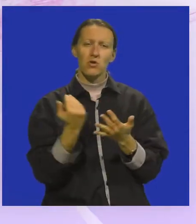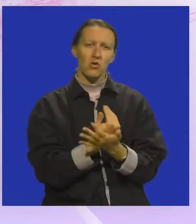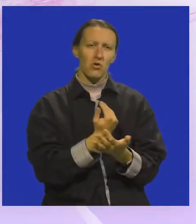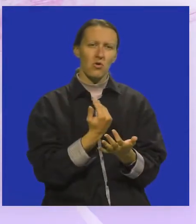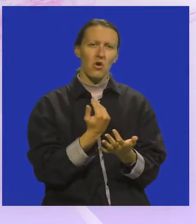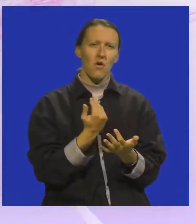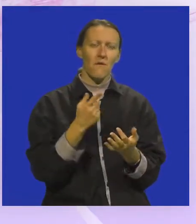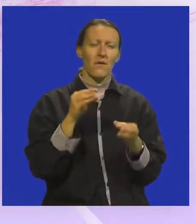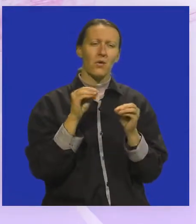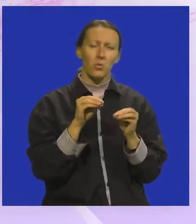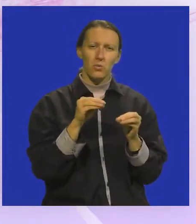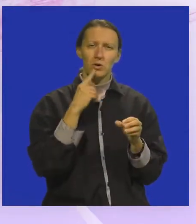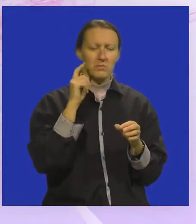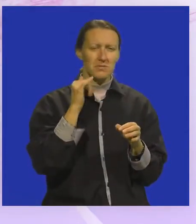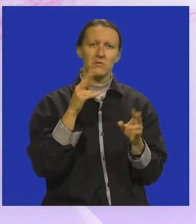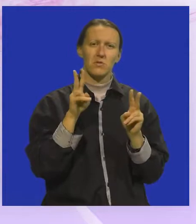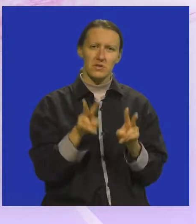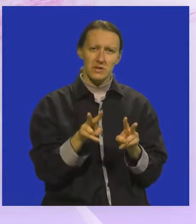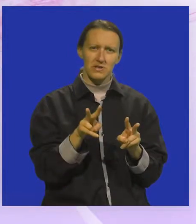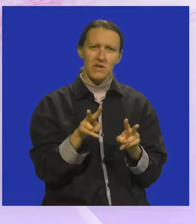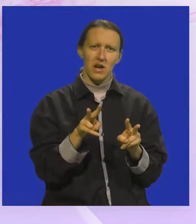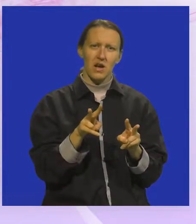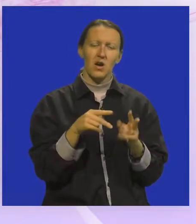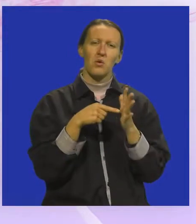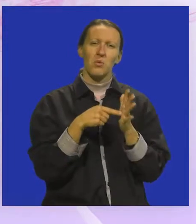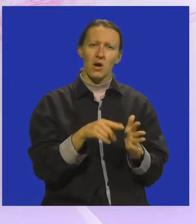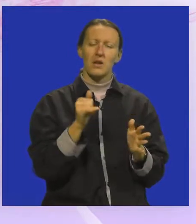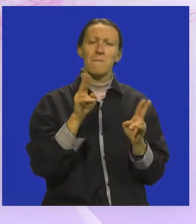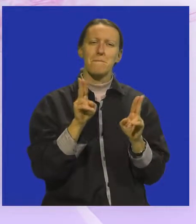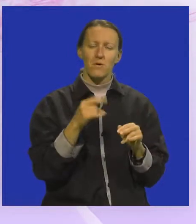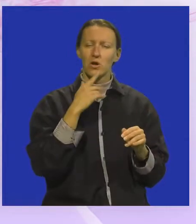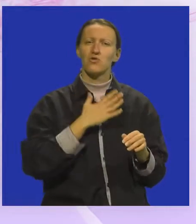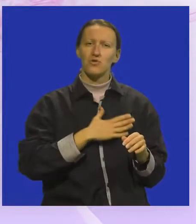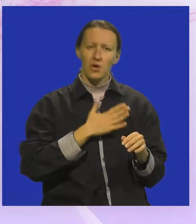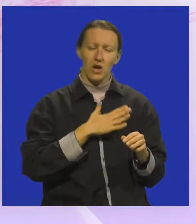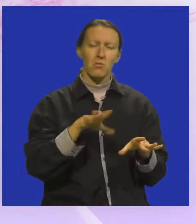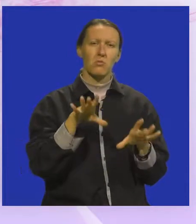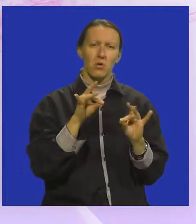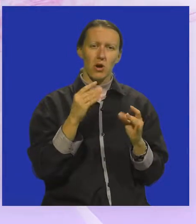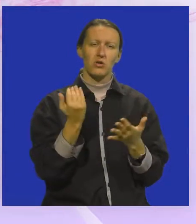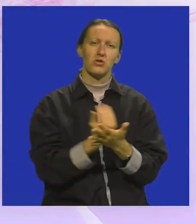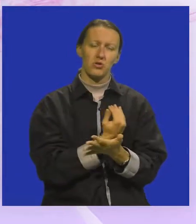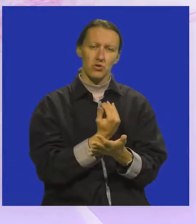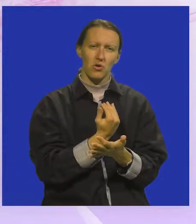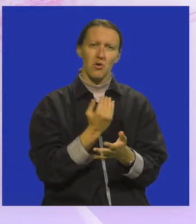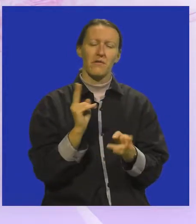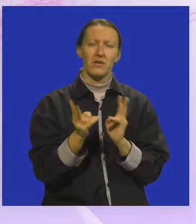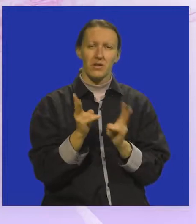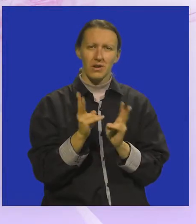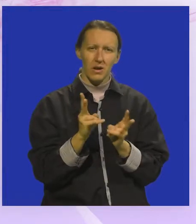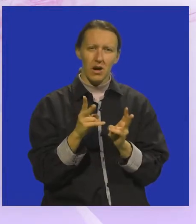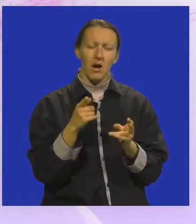načine učenja i mislim da smo stvarno pokazali da možemo i da želimo pronaći nove načine